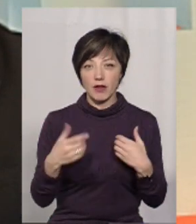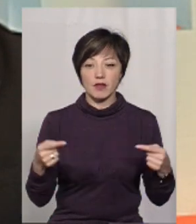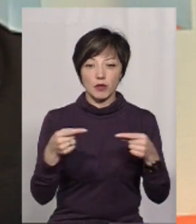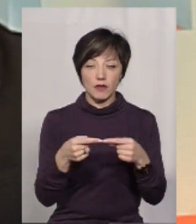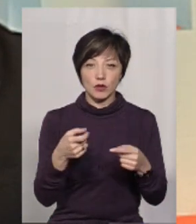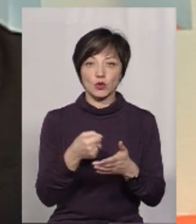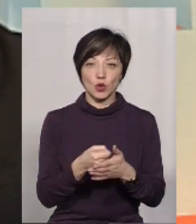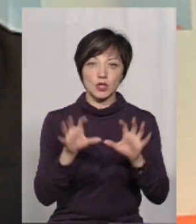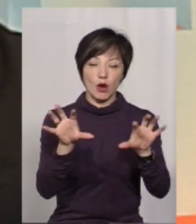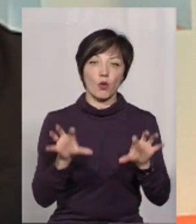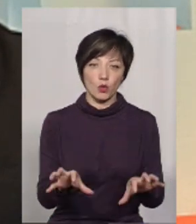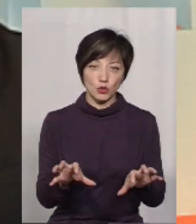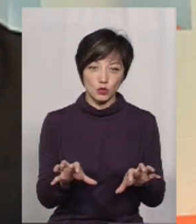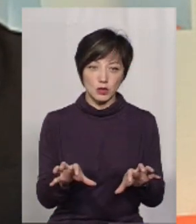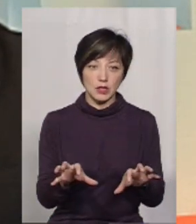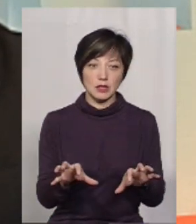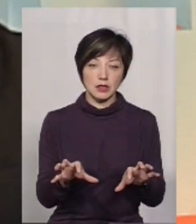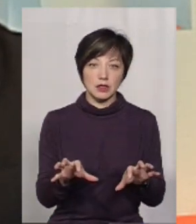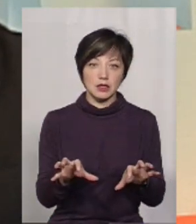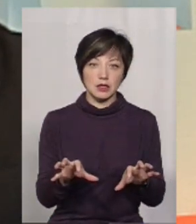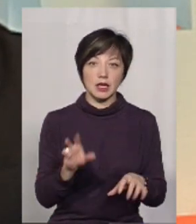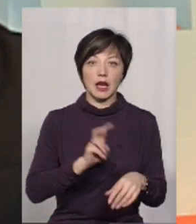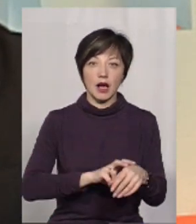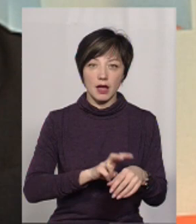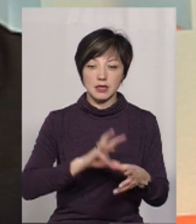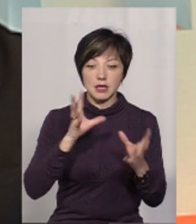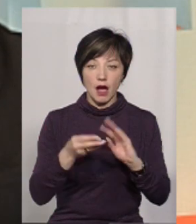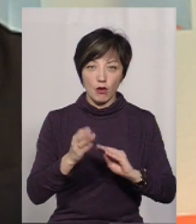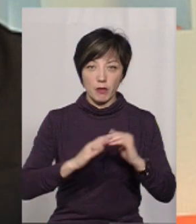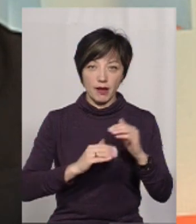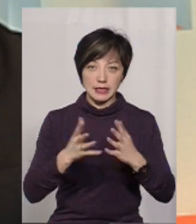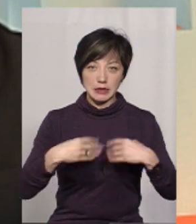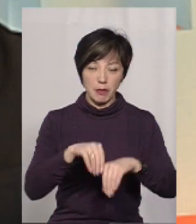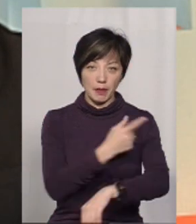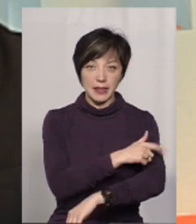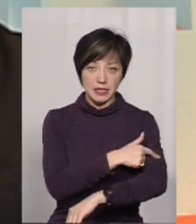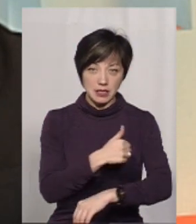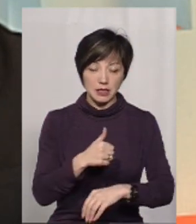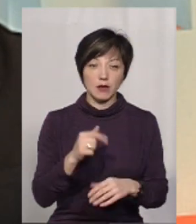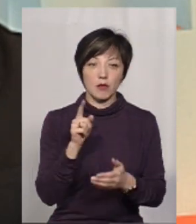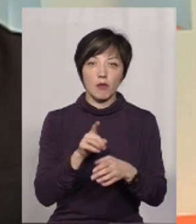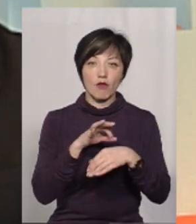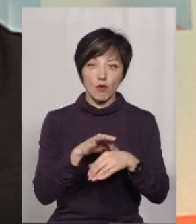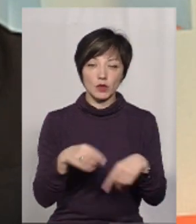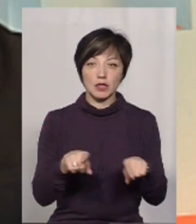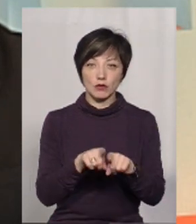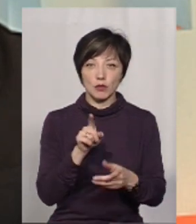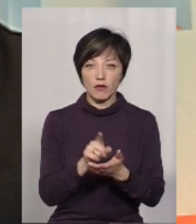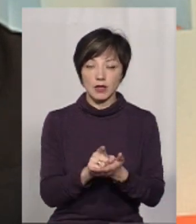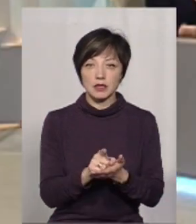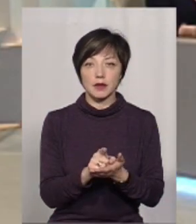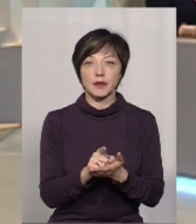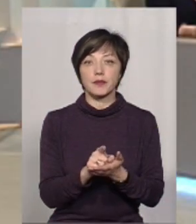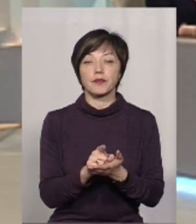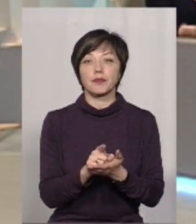відповідно до закону, цим переймаються лікарі загальної практики сімейної медицини. Вони теж повинні,